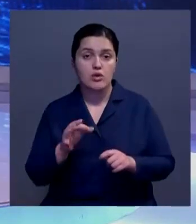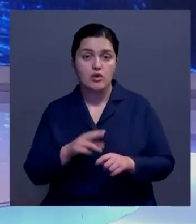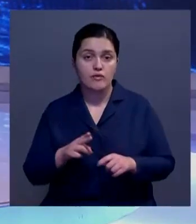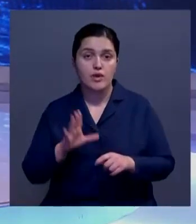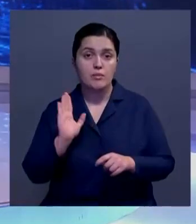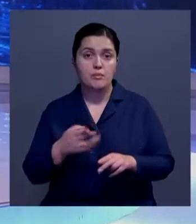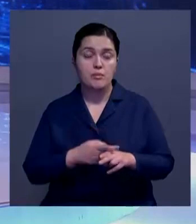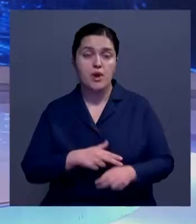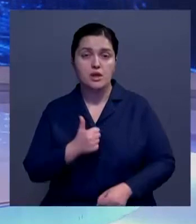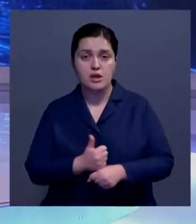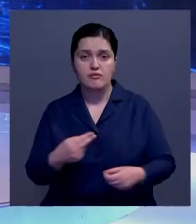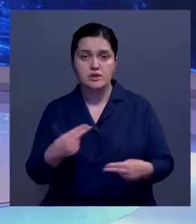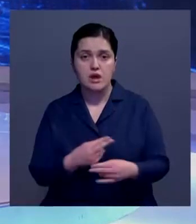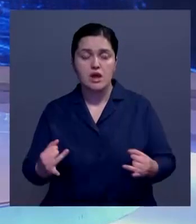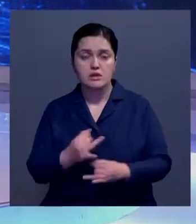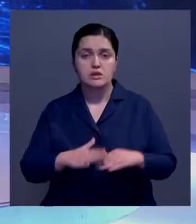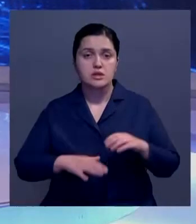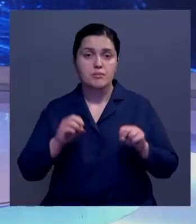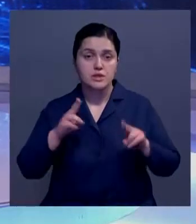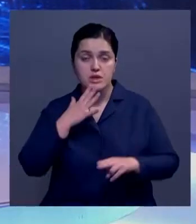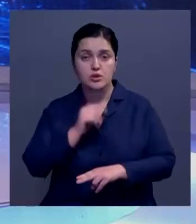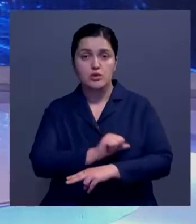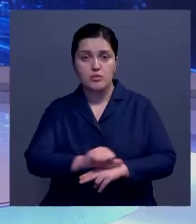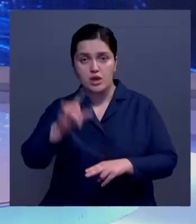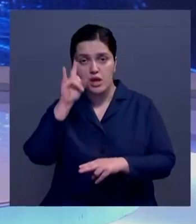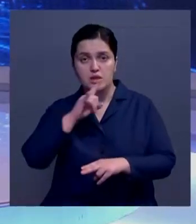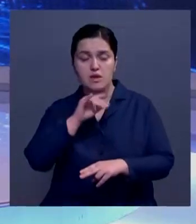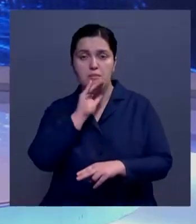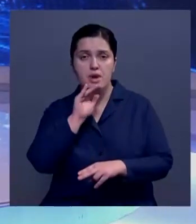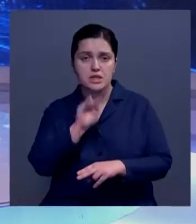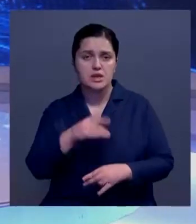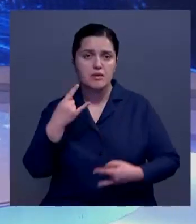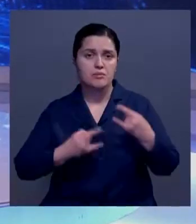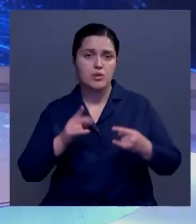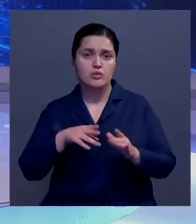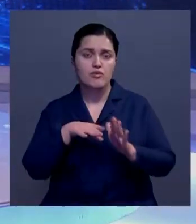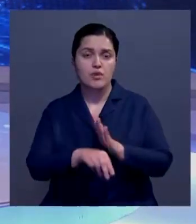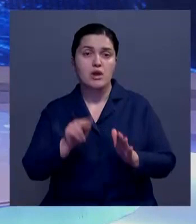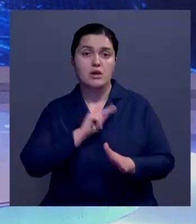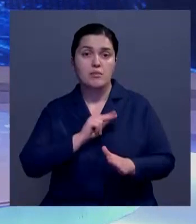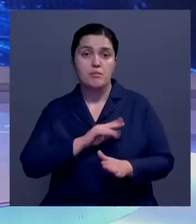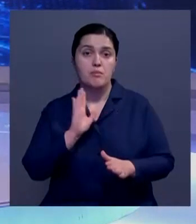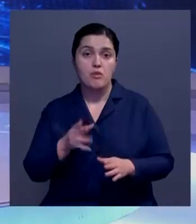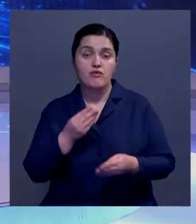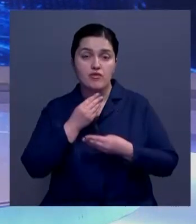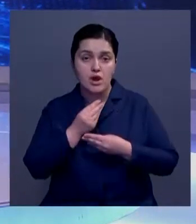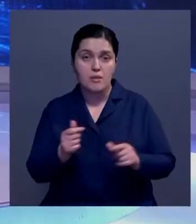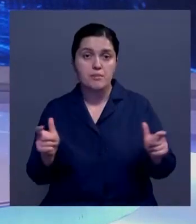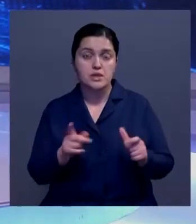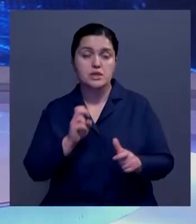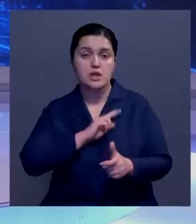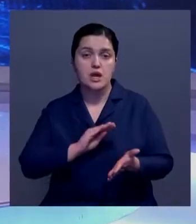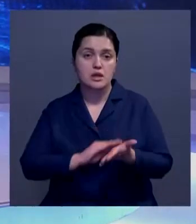станет и основной темой обсуждения экспертов. Казахстанские зарубежные профессионалы медиаиндустрии постараются оценить масштабы влияния